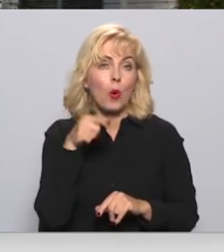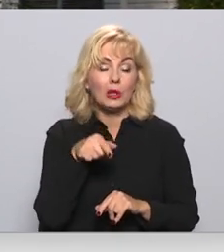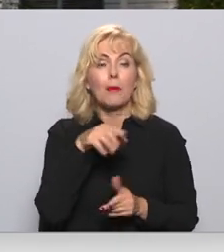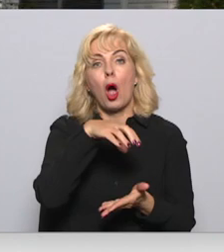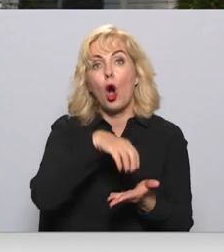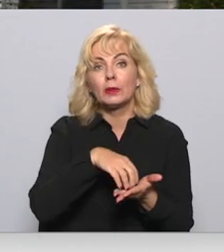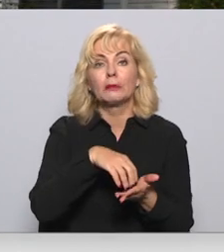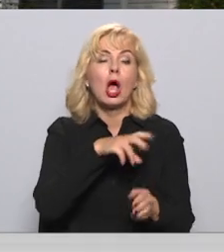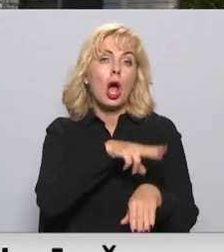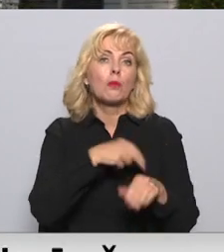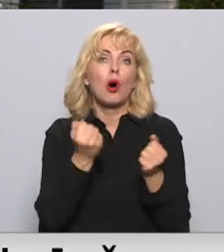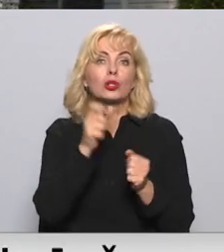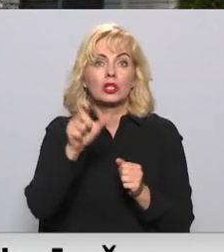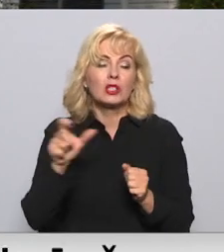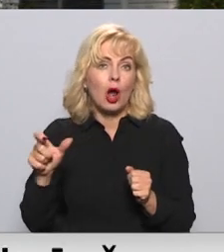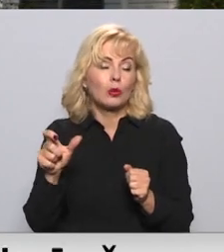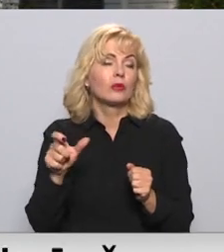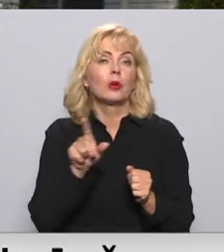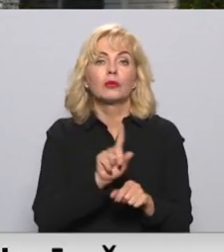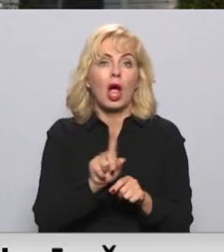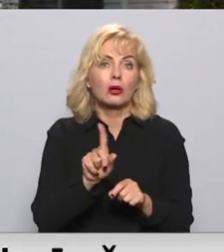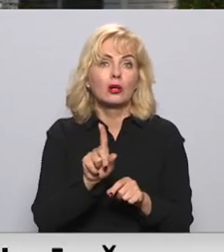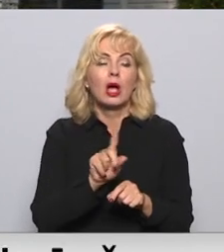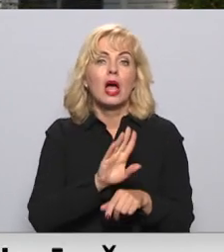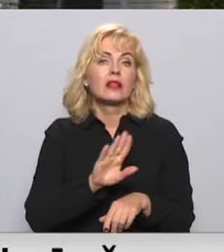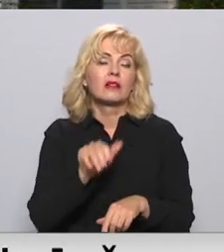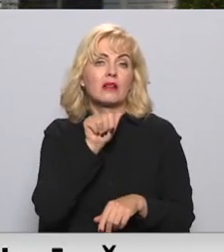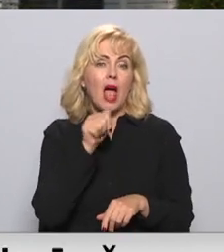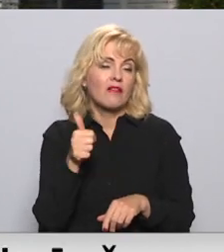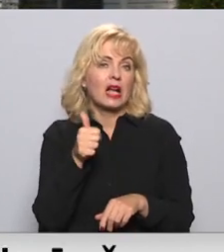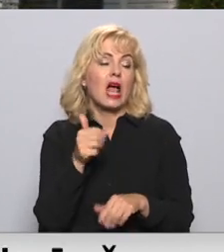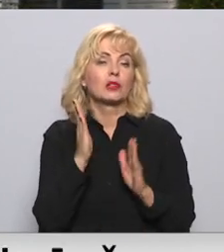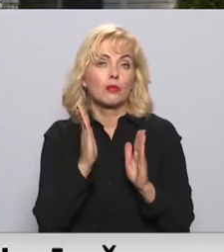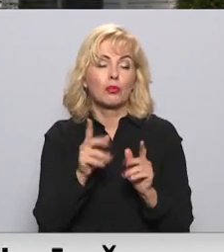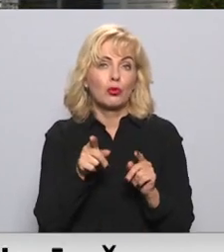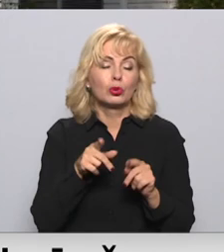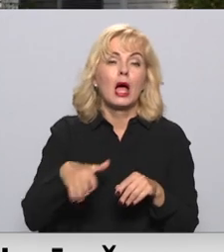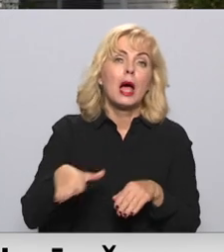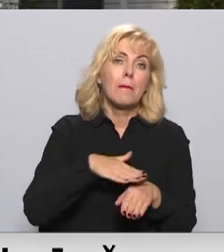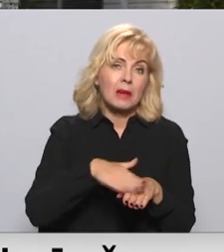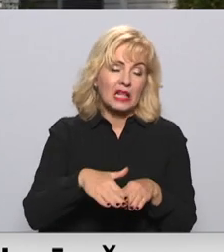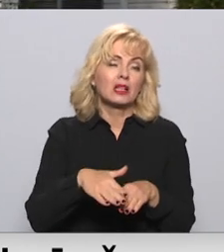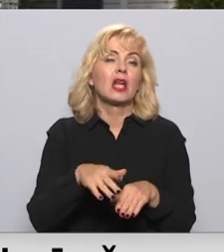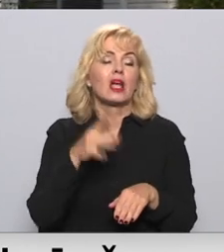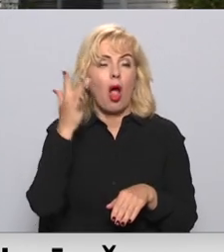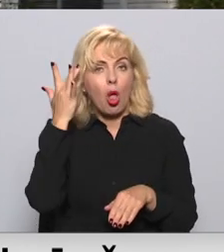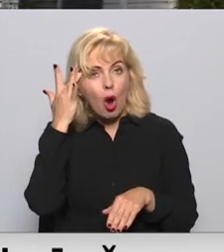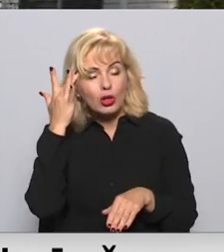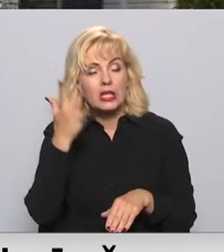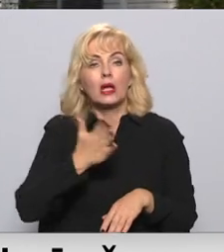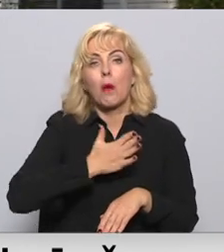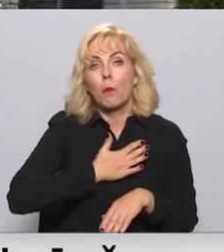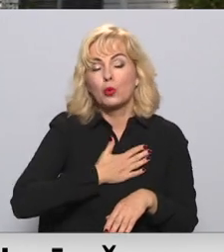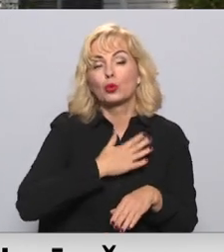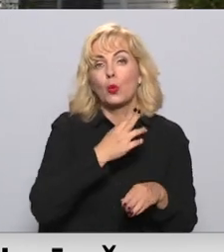policijas darbinieki nenovietos, policijas darbinieks nevarēs atrasties. Pilnīgi loģiski tas, ka mūsu